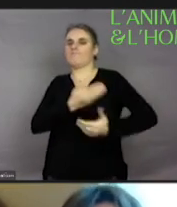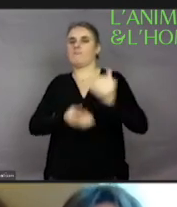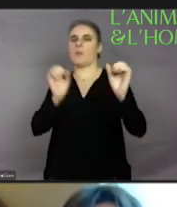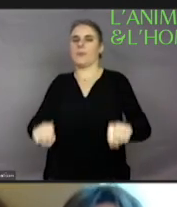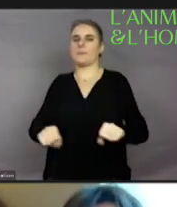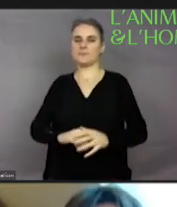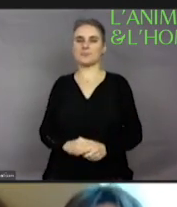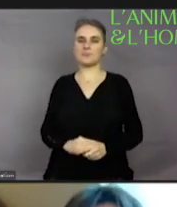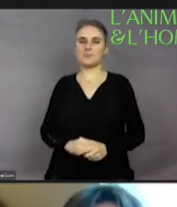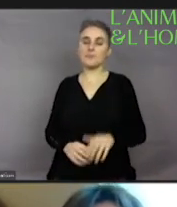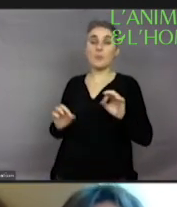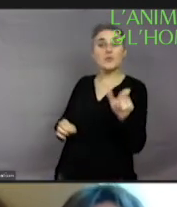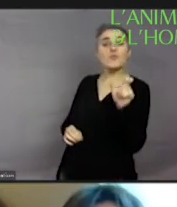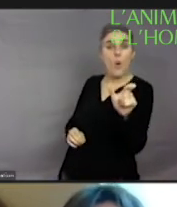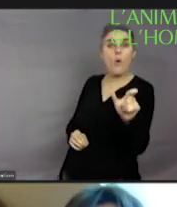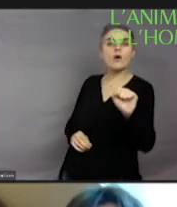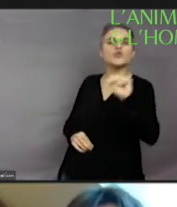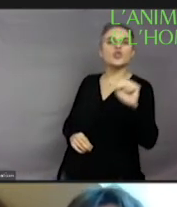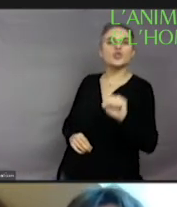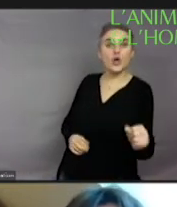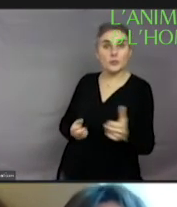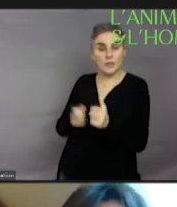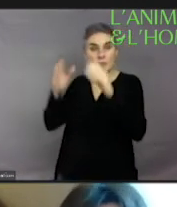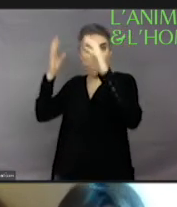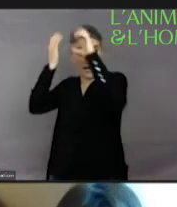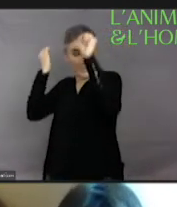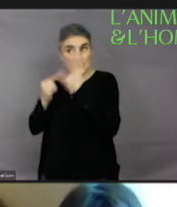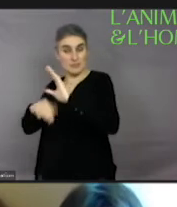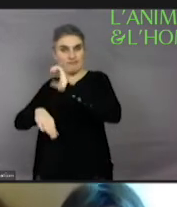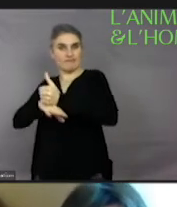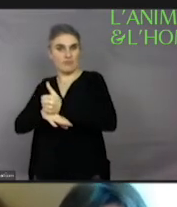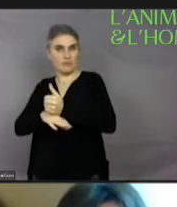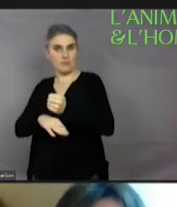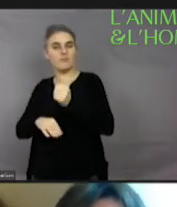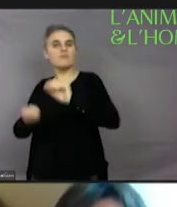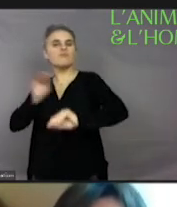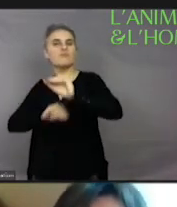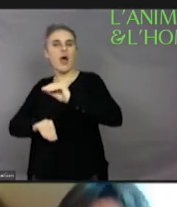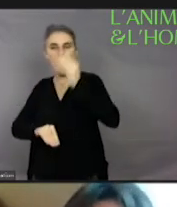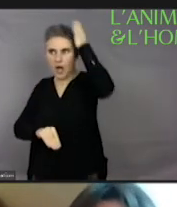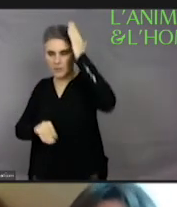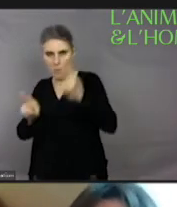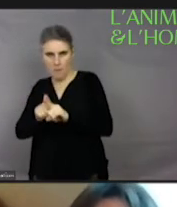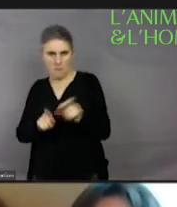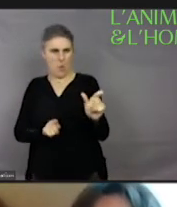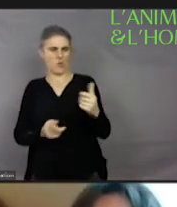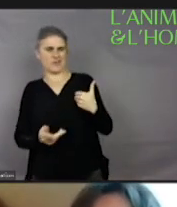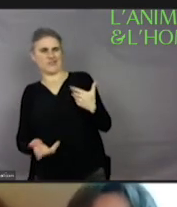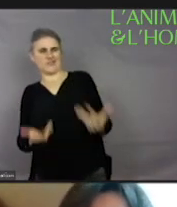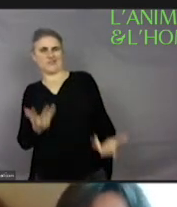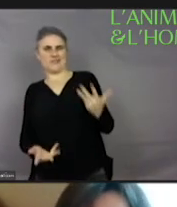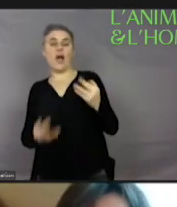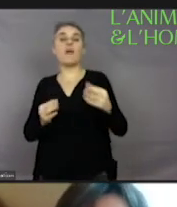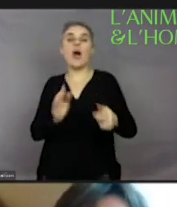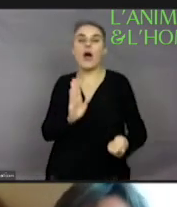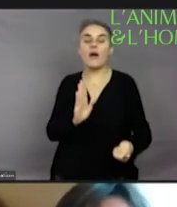des vétérinaires a eu très peur de ce mot. Et quand on parle des élevages, c'est quand même pas évident pour les